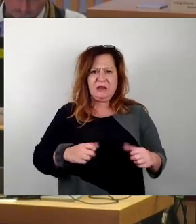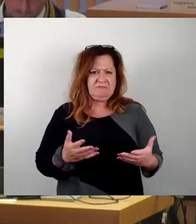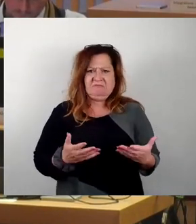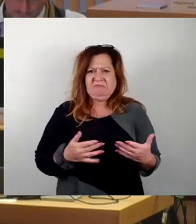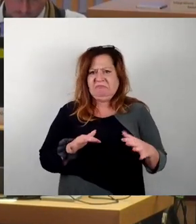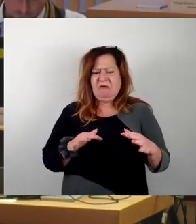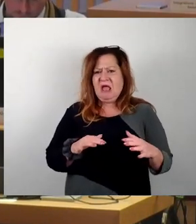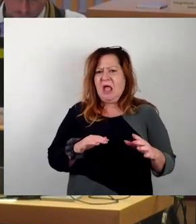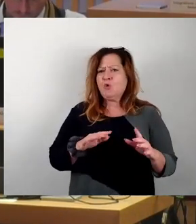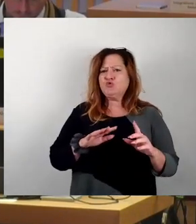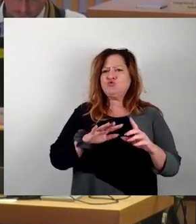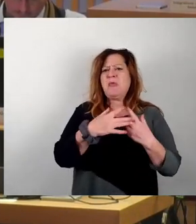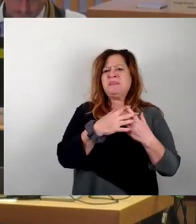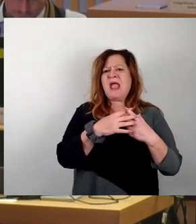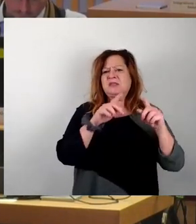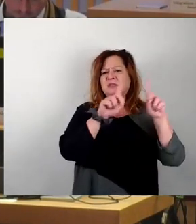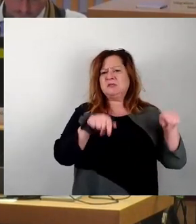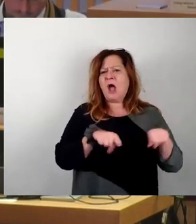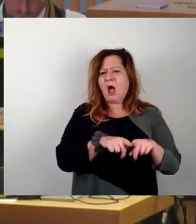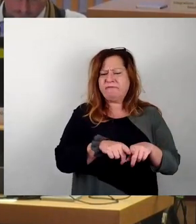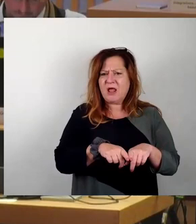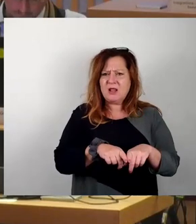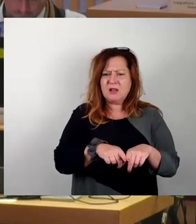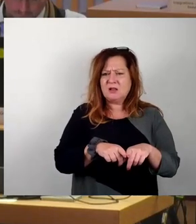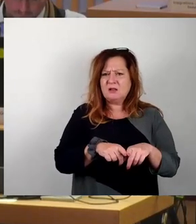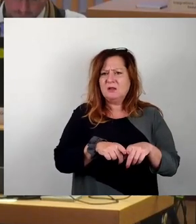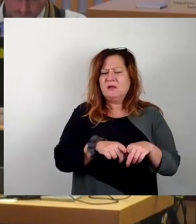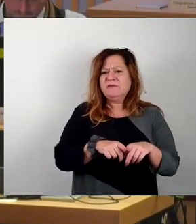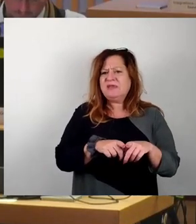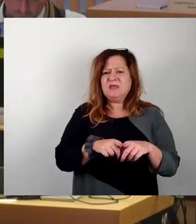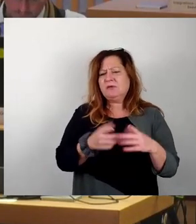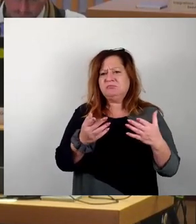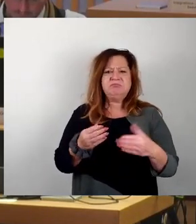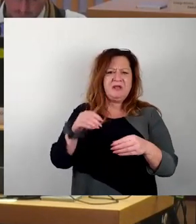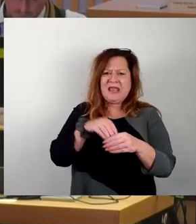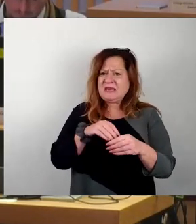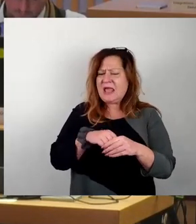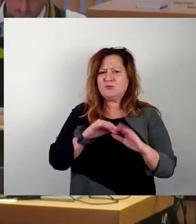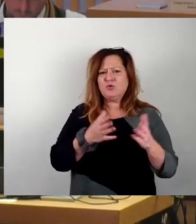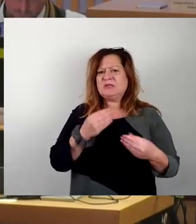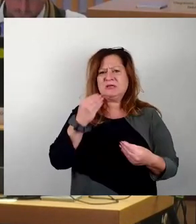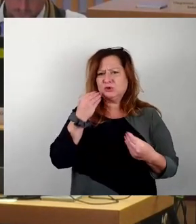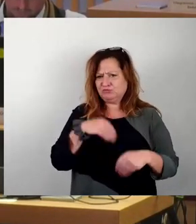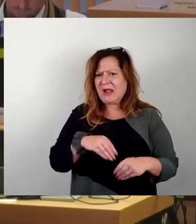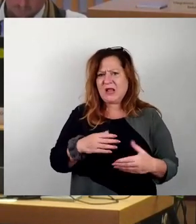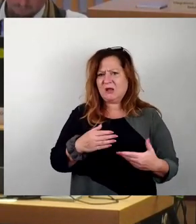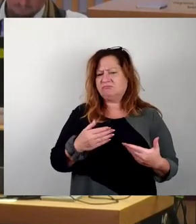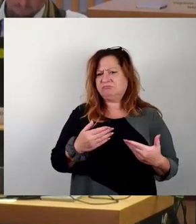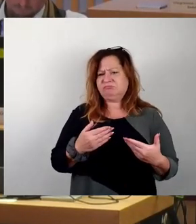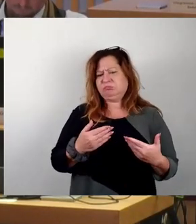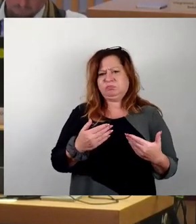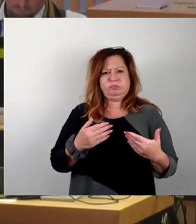Kontexttafeln bieten immer wieder neben dem inhaltlichen und geschmacklichen Aussagen